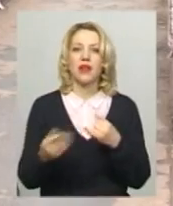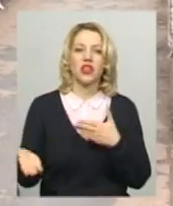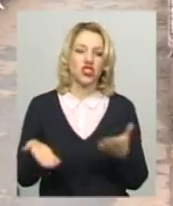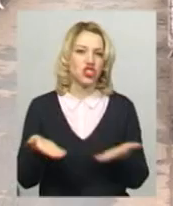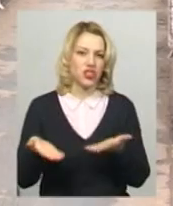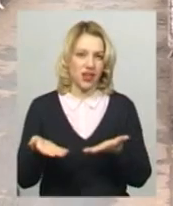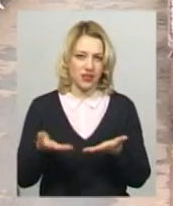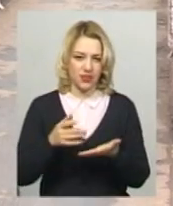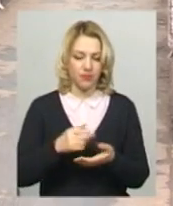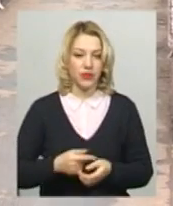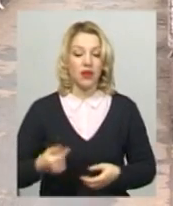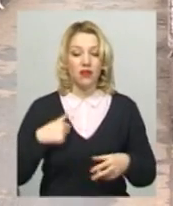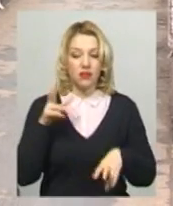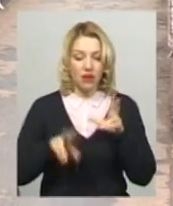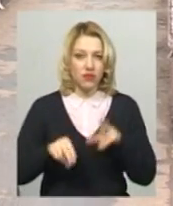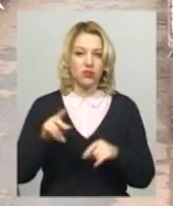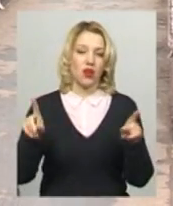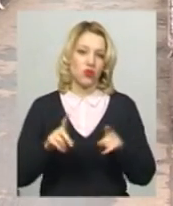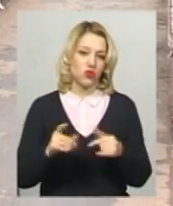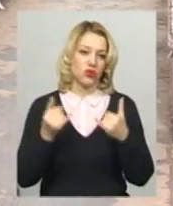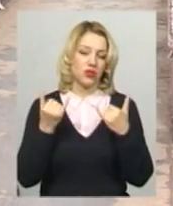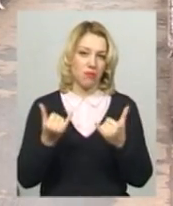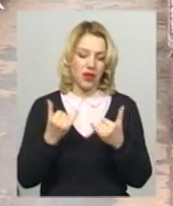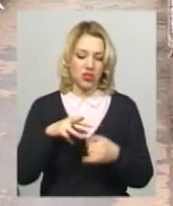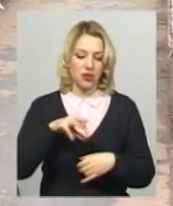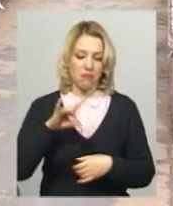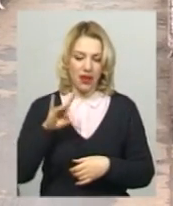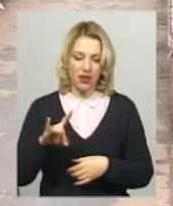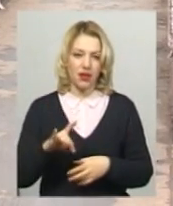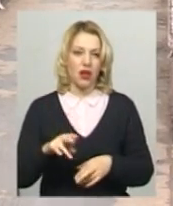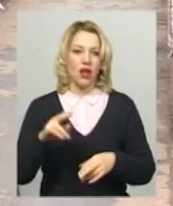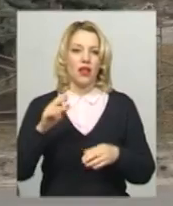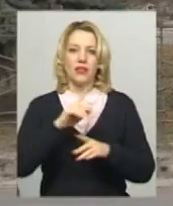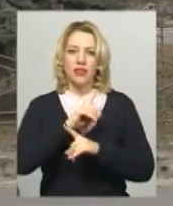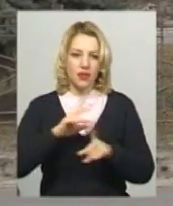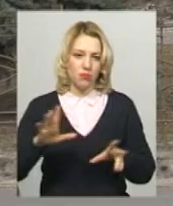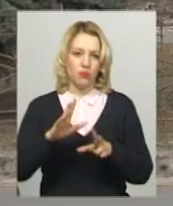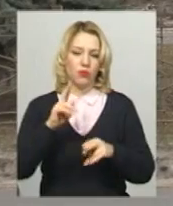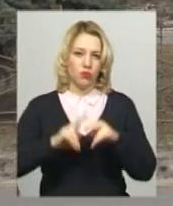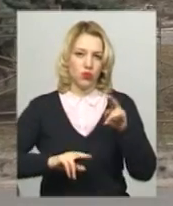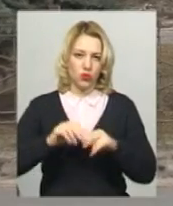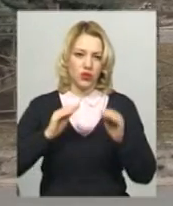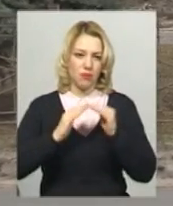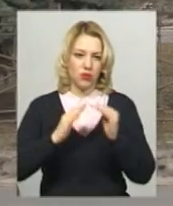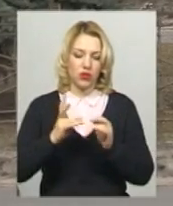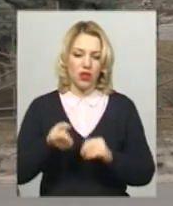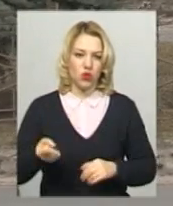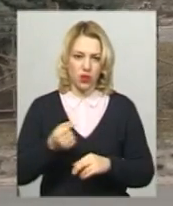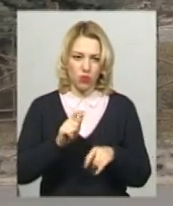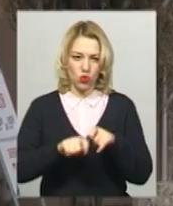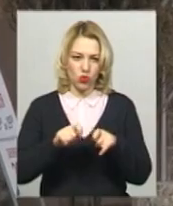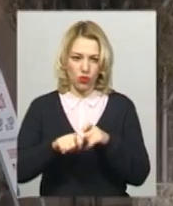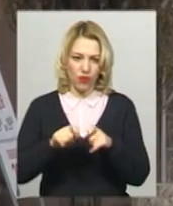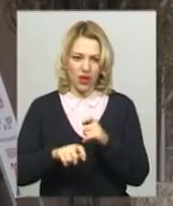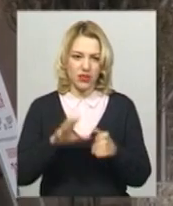Я вважаю, що теперішній мер притулка не побудує. На отримання та контролювання кількості тварин з